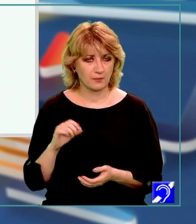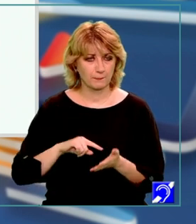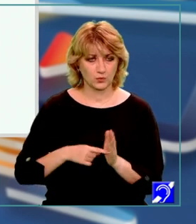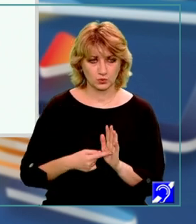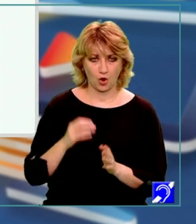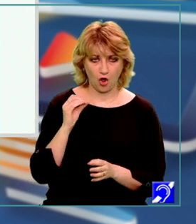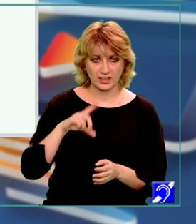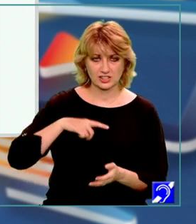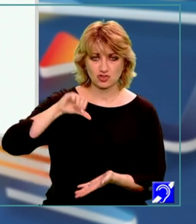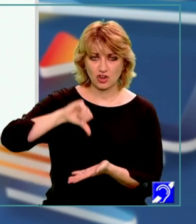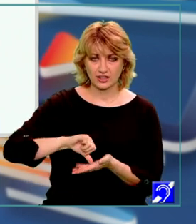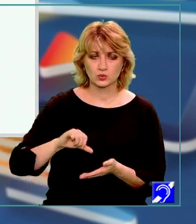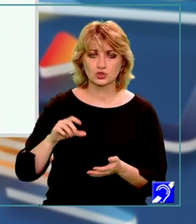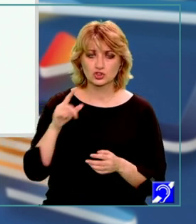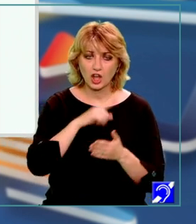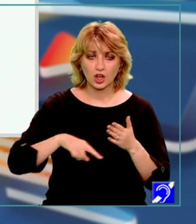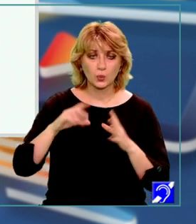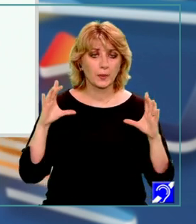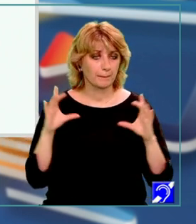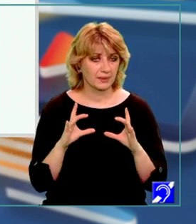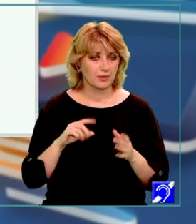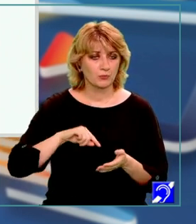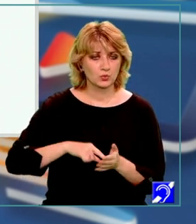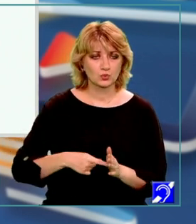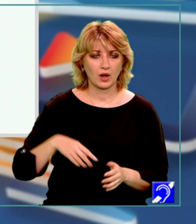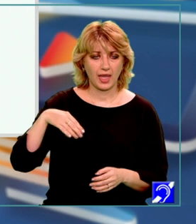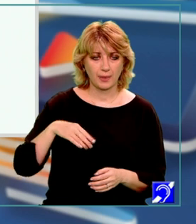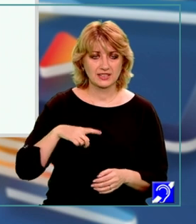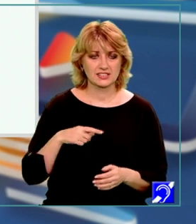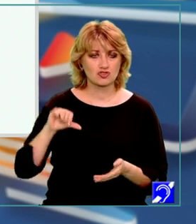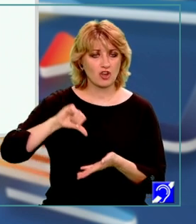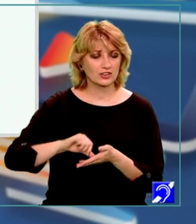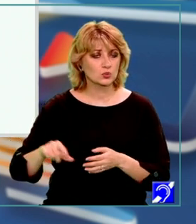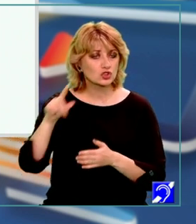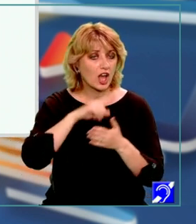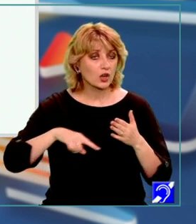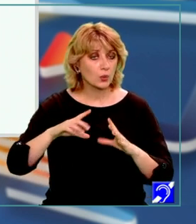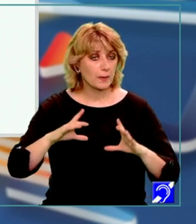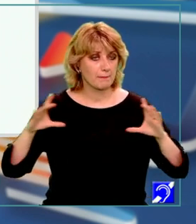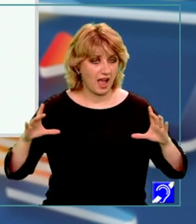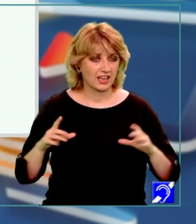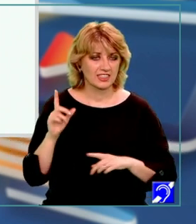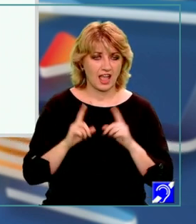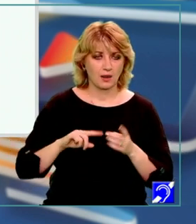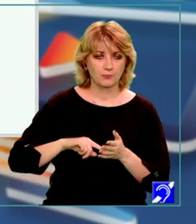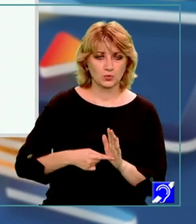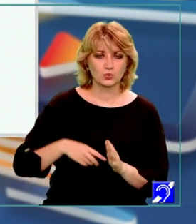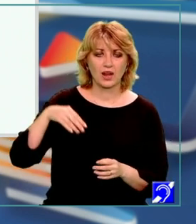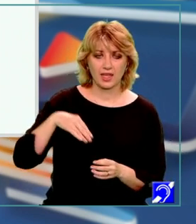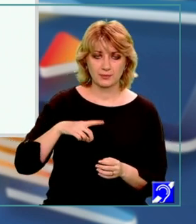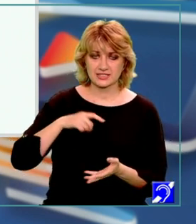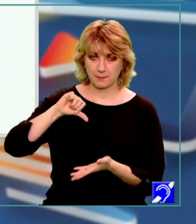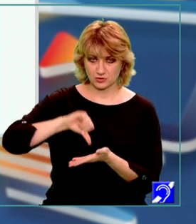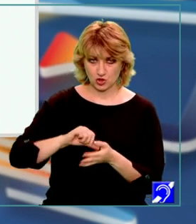cercului mic, iar punctul M este centrul cercului mare. Dacă punctul M este mijlocul